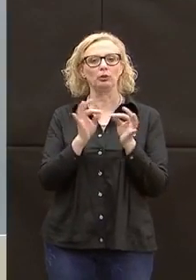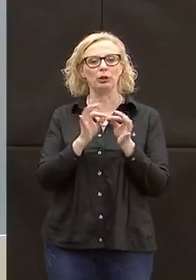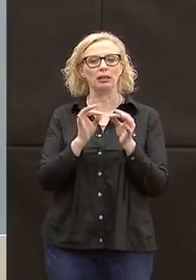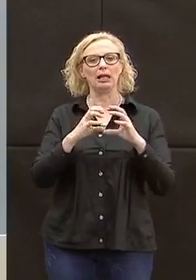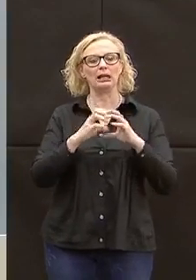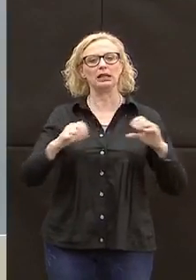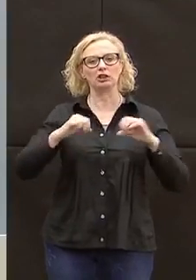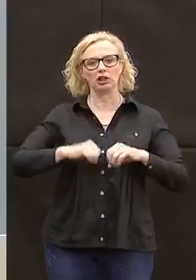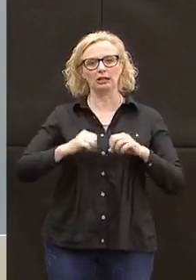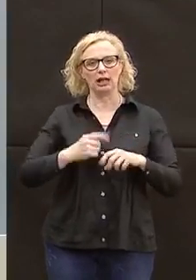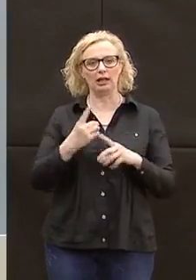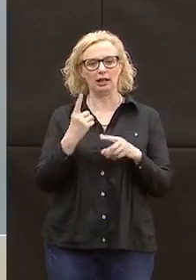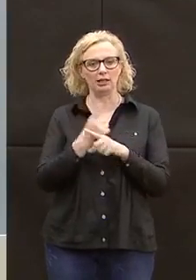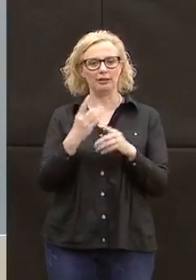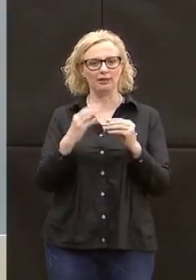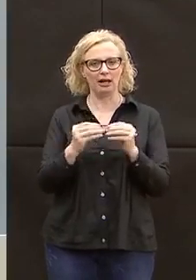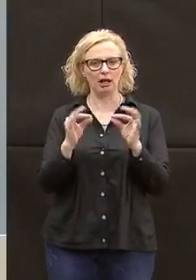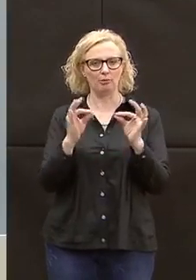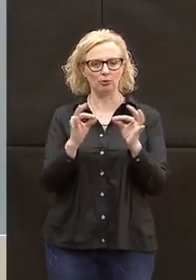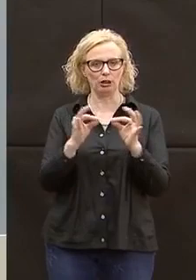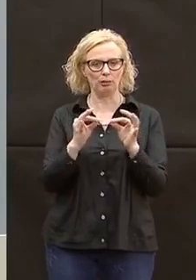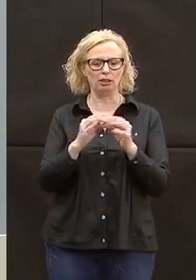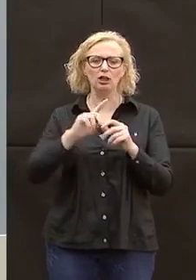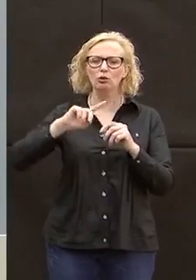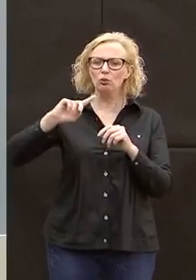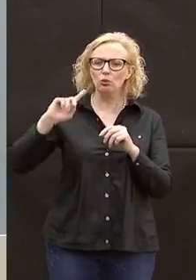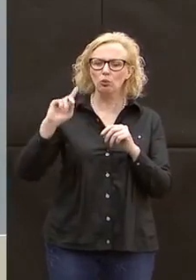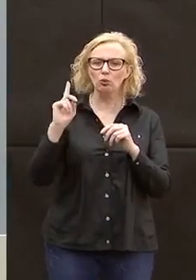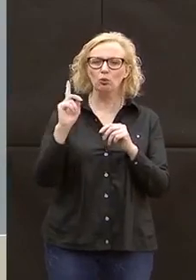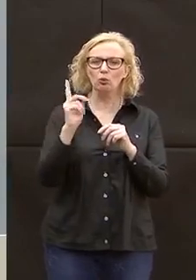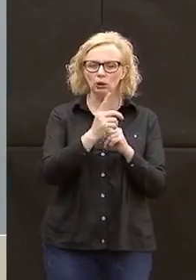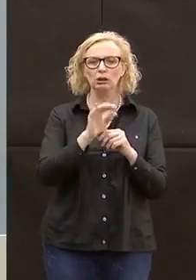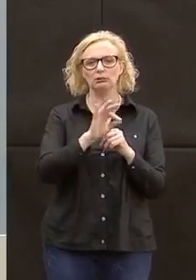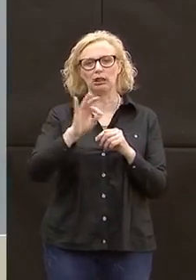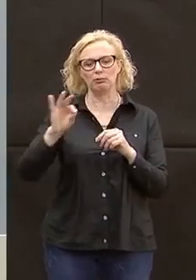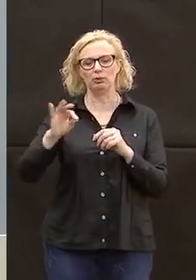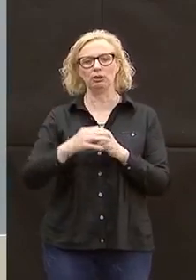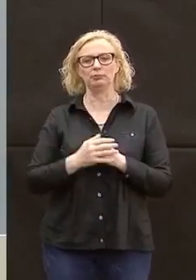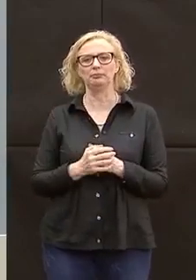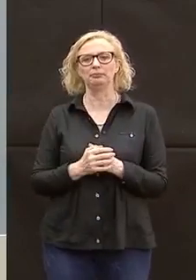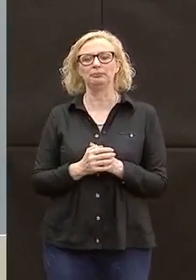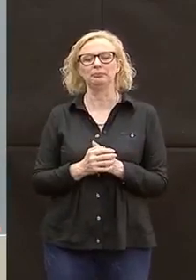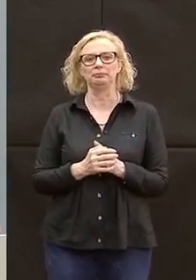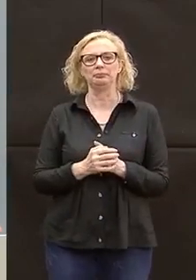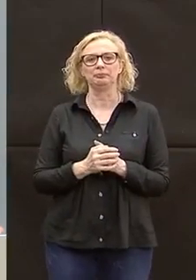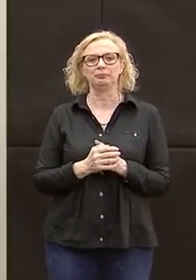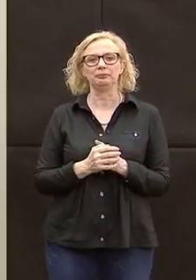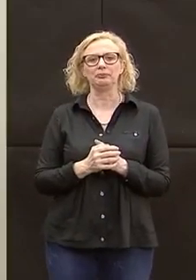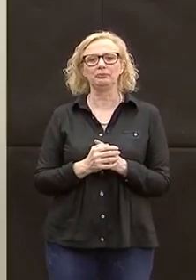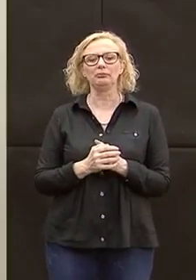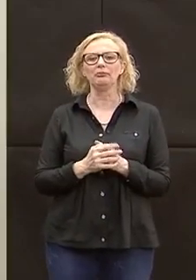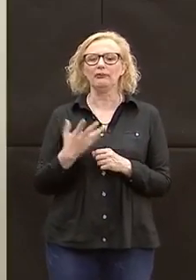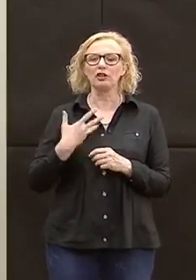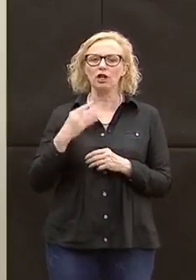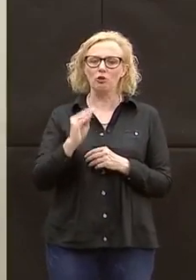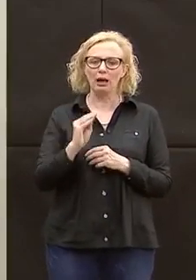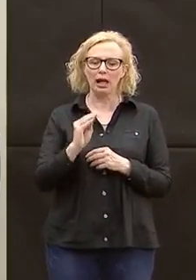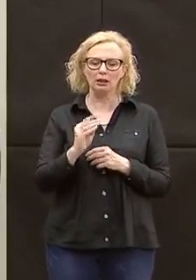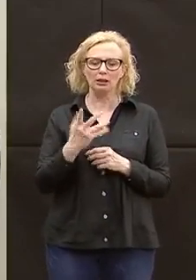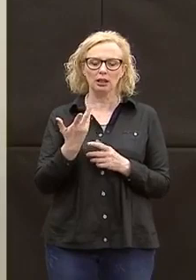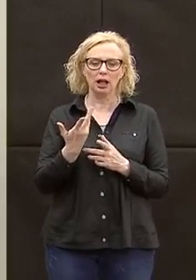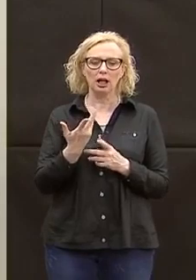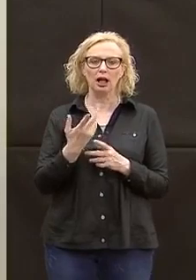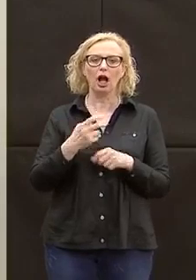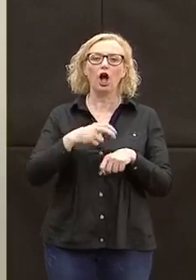'azienda sanitaria e verranno effettuati i tamponi a tutti gli operatori e a tutti gli ospiti. E qua infatti c'era una domanda, chiedeva se se ne sarebbero